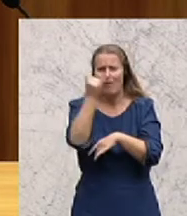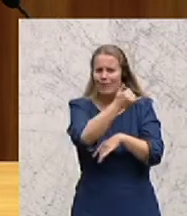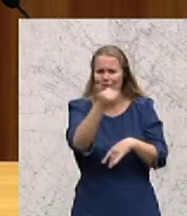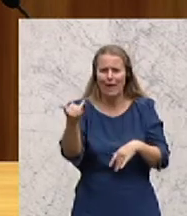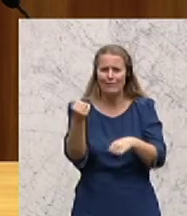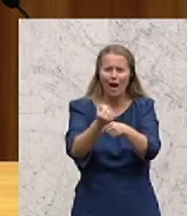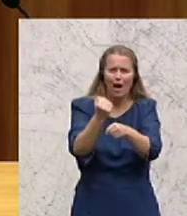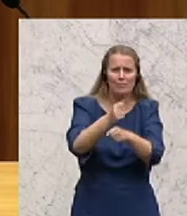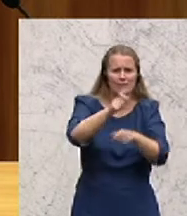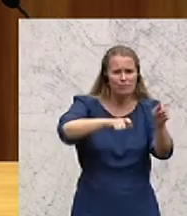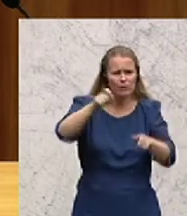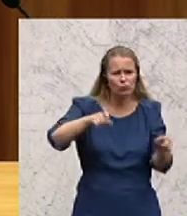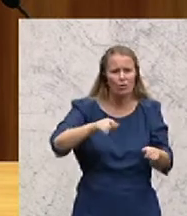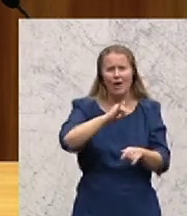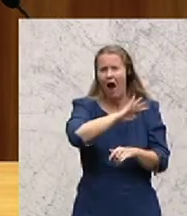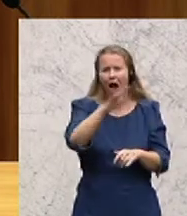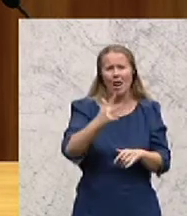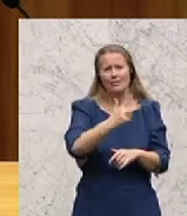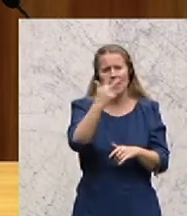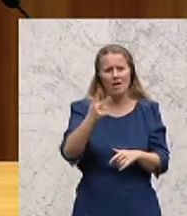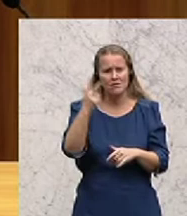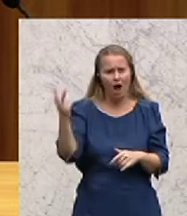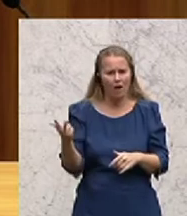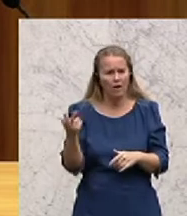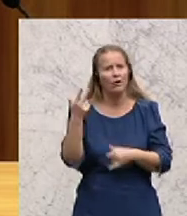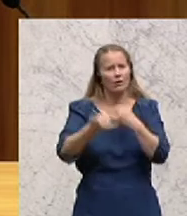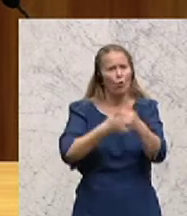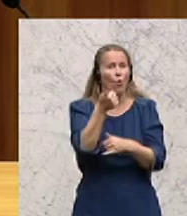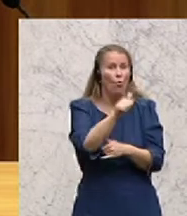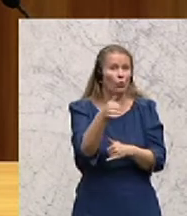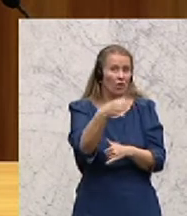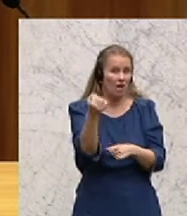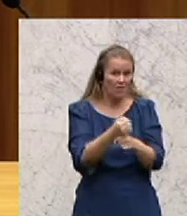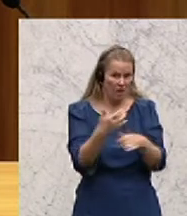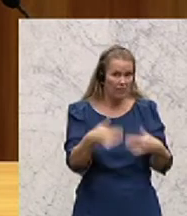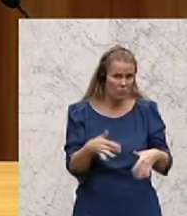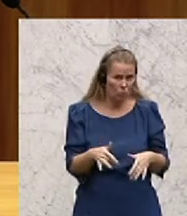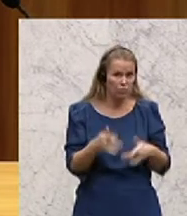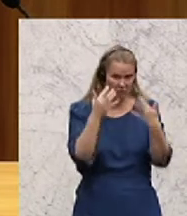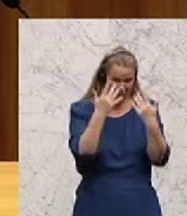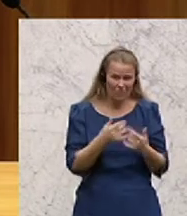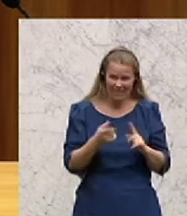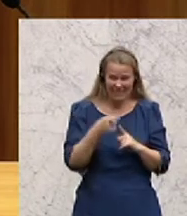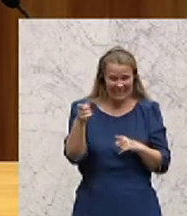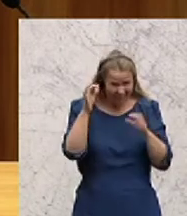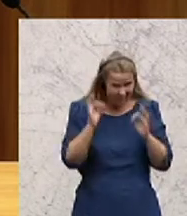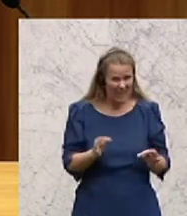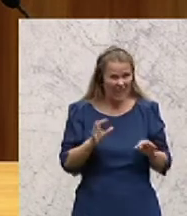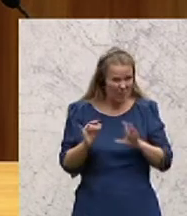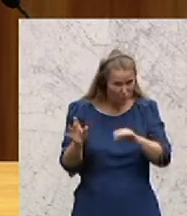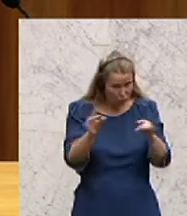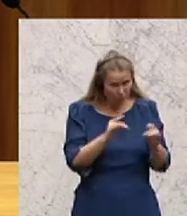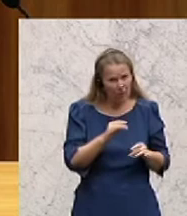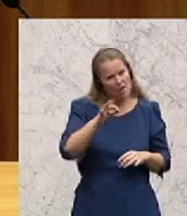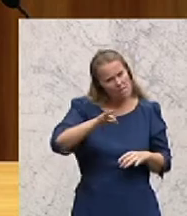jede erwerbstätige Person alle drei Jahre ungefähr 100 Tage arbeitslos ist. Wenn Sie sich ein bisschen damit beschäftigen und